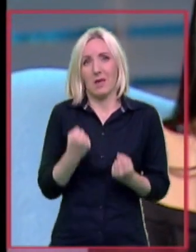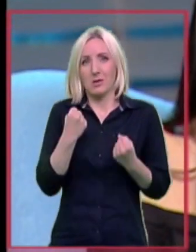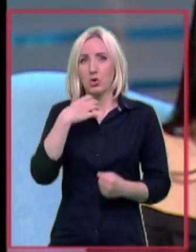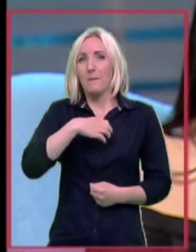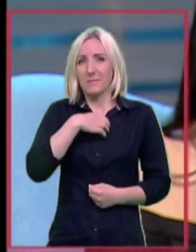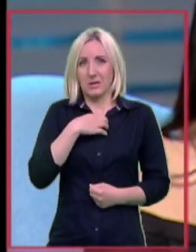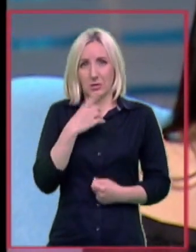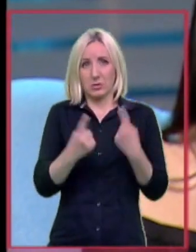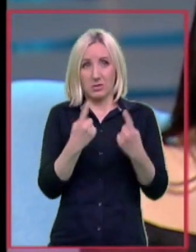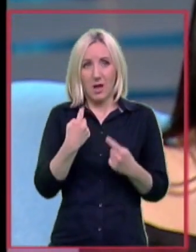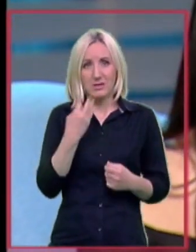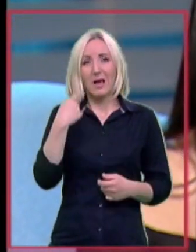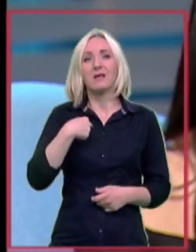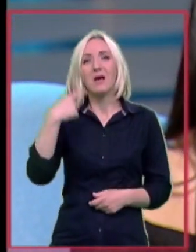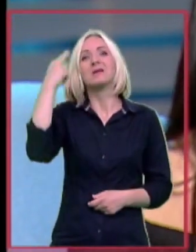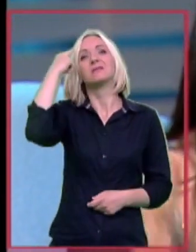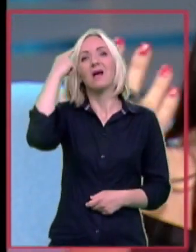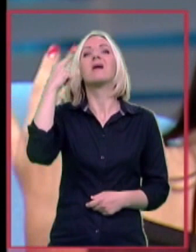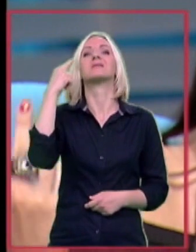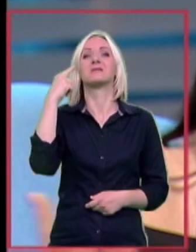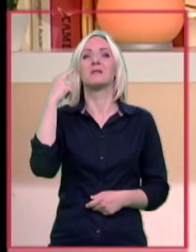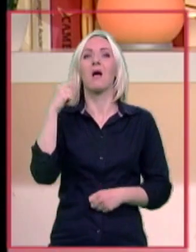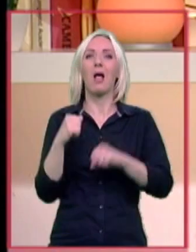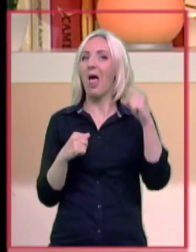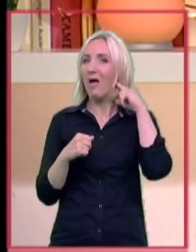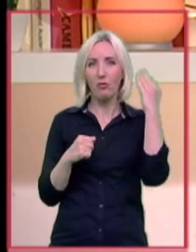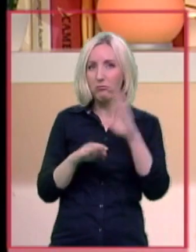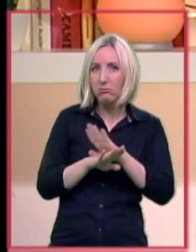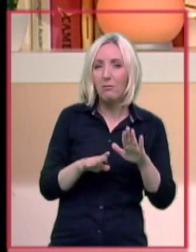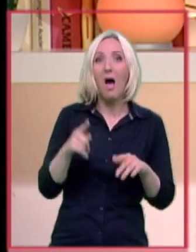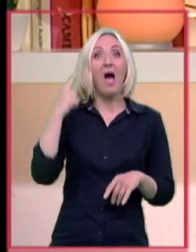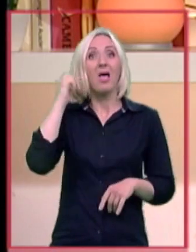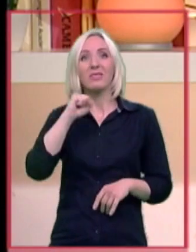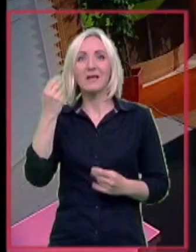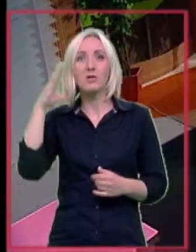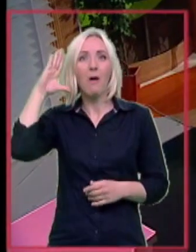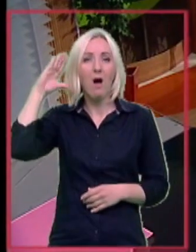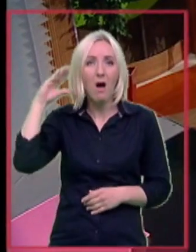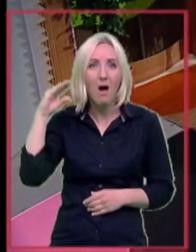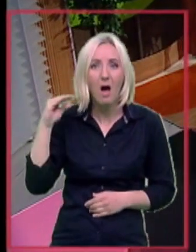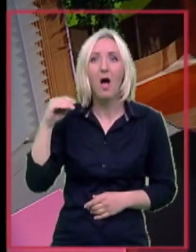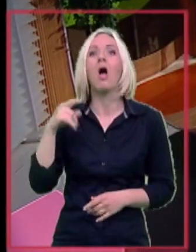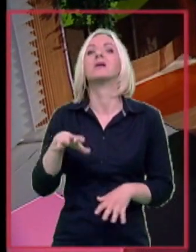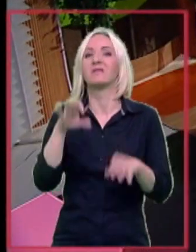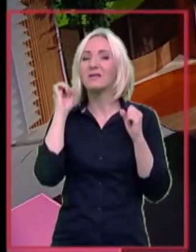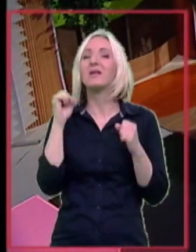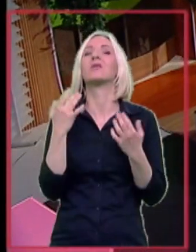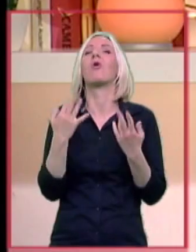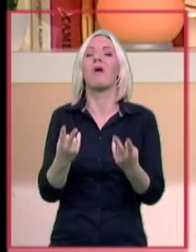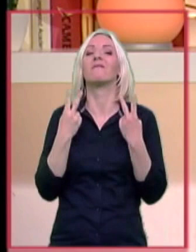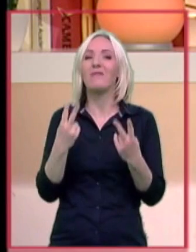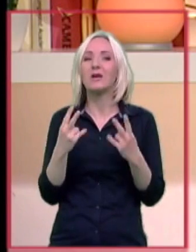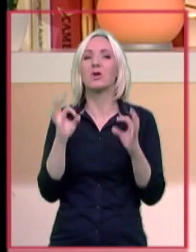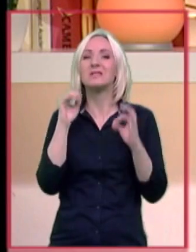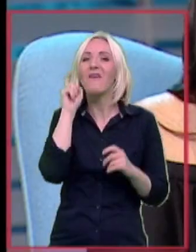psihičkom stanju, kada vi saznate i da na desnu uvo pada sluh. I shvatila sam koliko je važno da svaki dan stvarno cenite to što ste